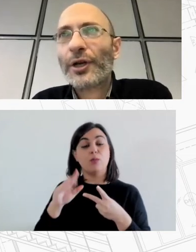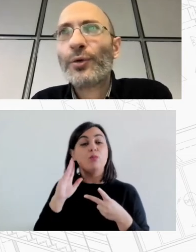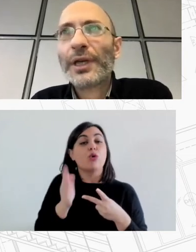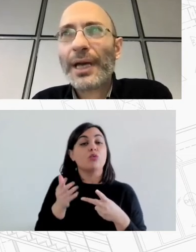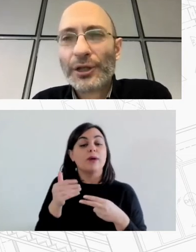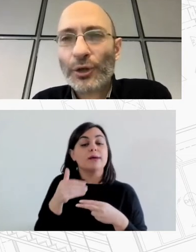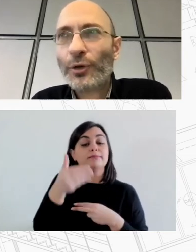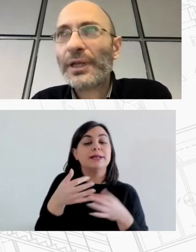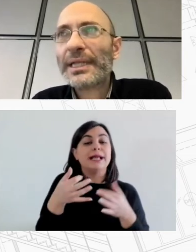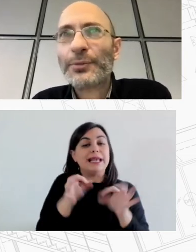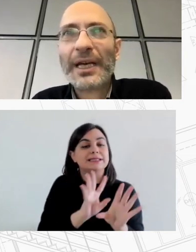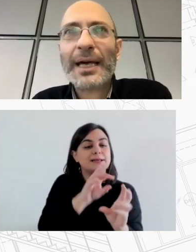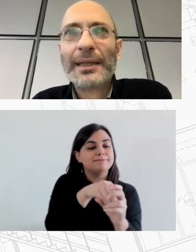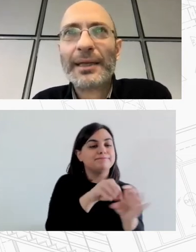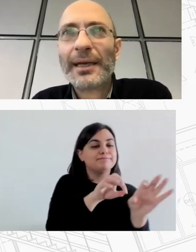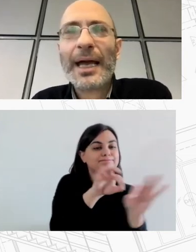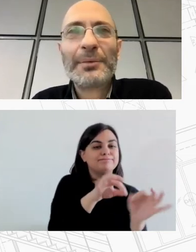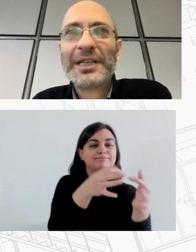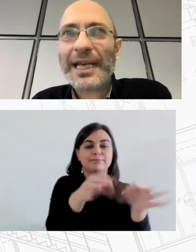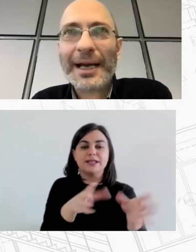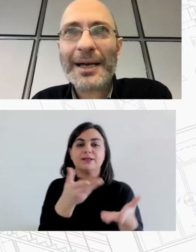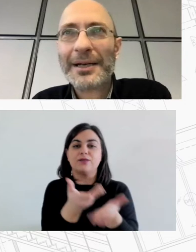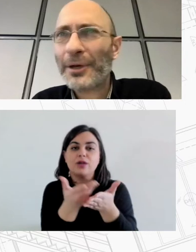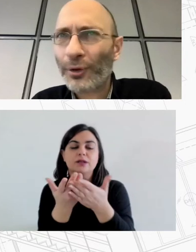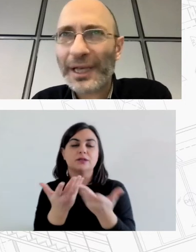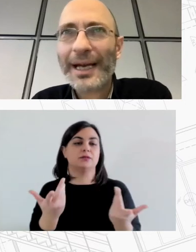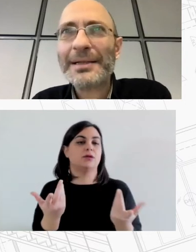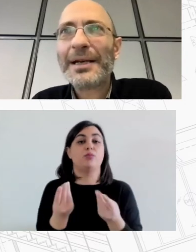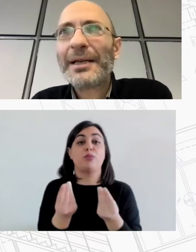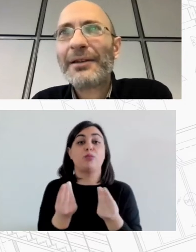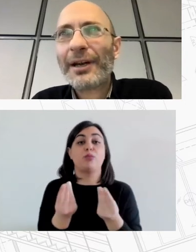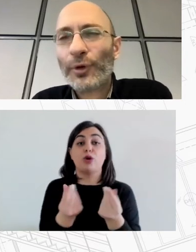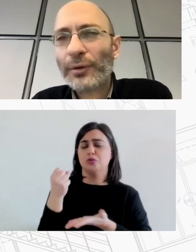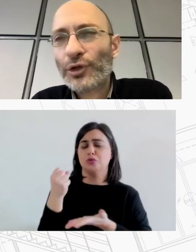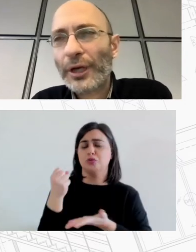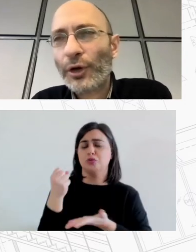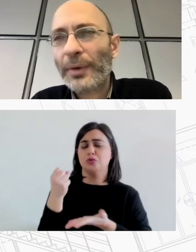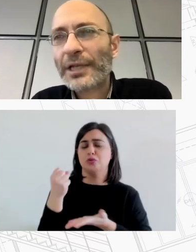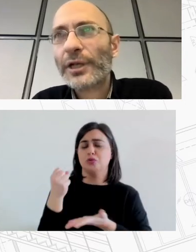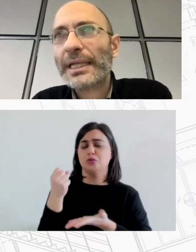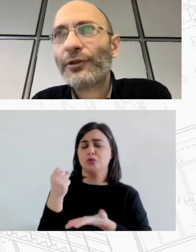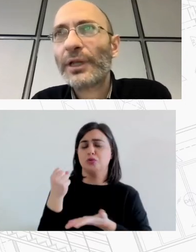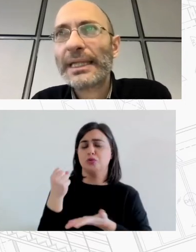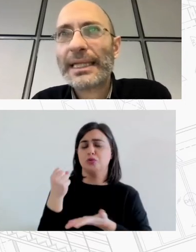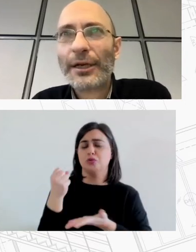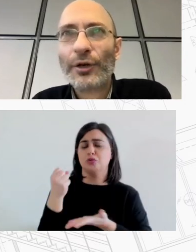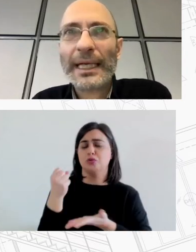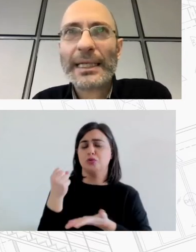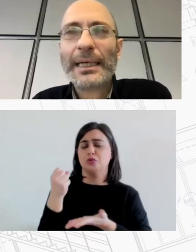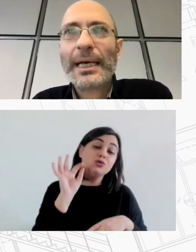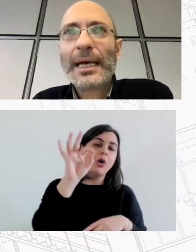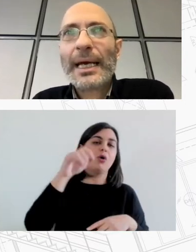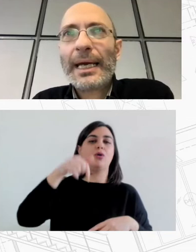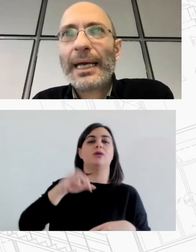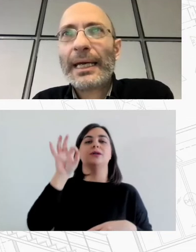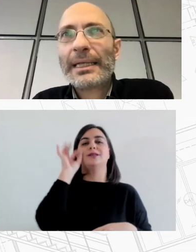εξωτερικού και αξιολογώντας θεσμικά, διοικητικά, επιχειρησιακά, χρηματοδοτικά την εφαρμογή τους στο ελληνικό πλαίσιο και σε αυτό της Θεσσαλονίκης.